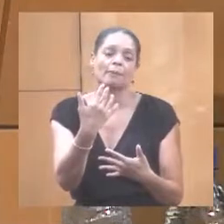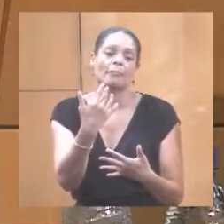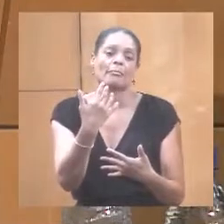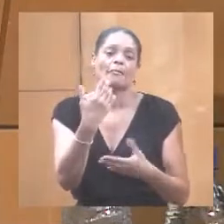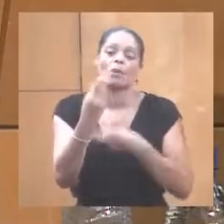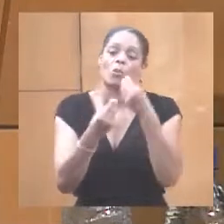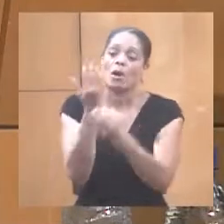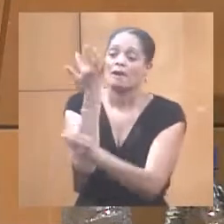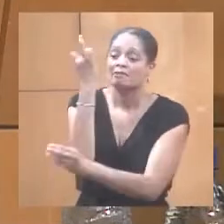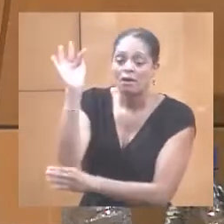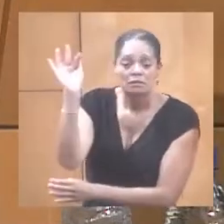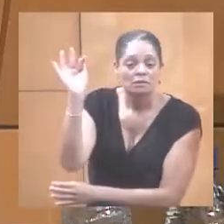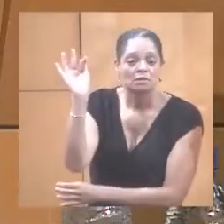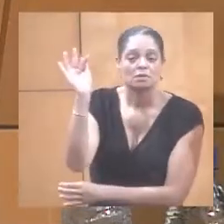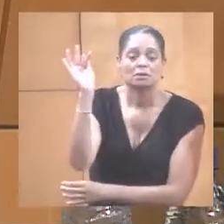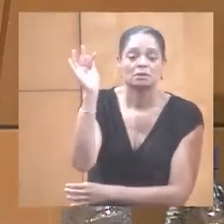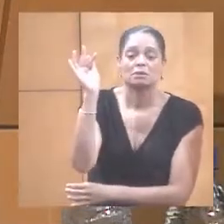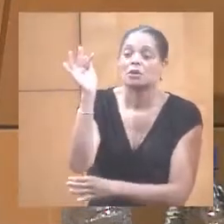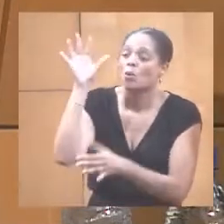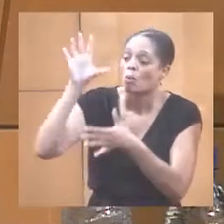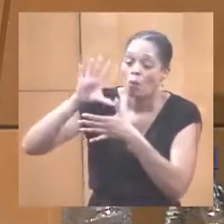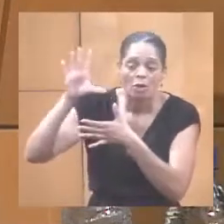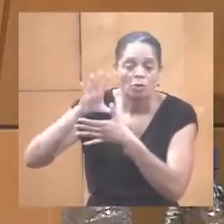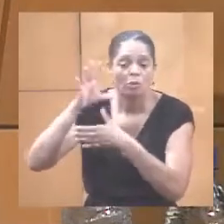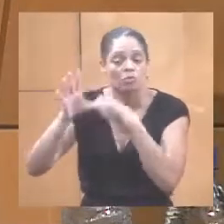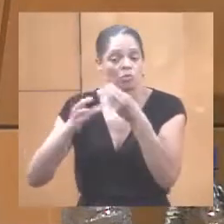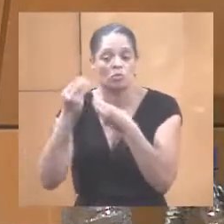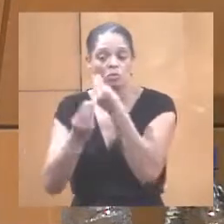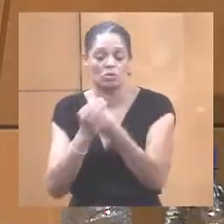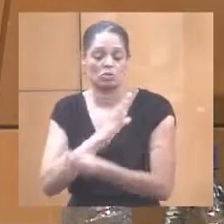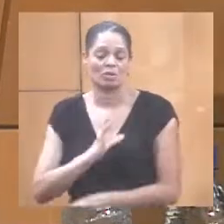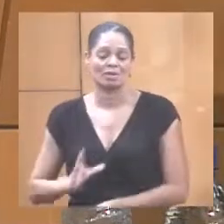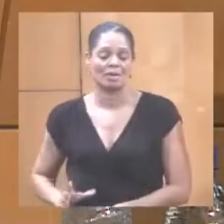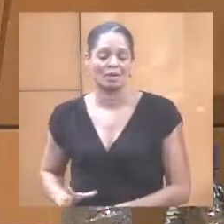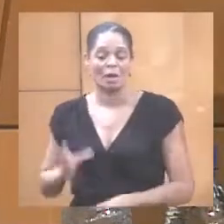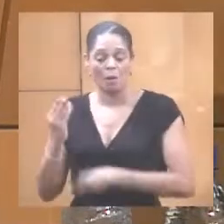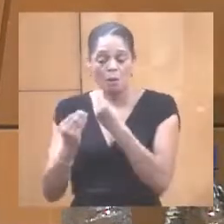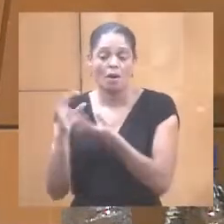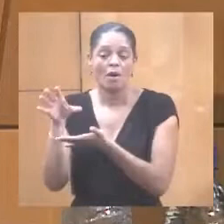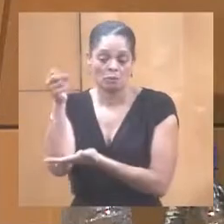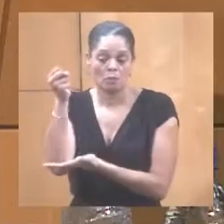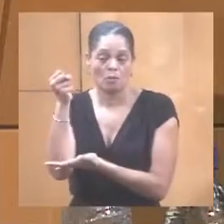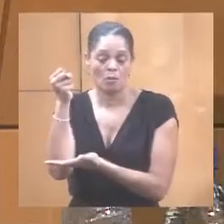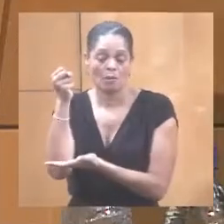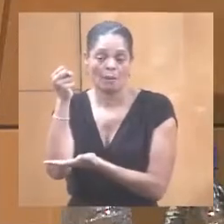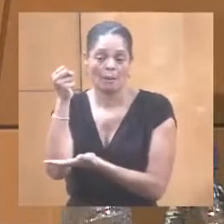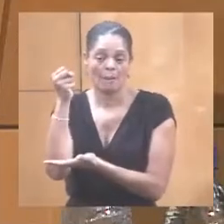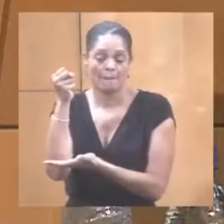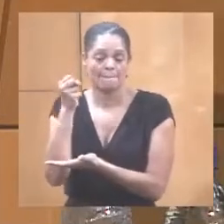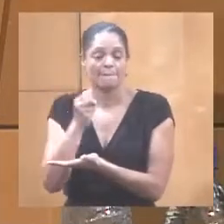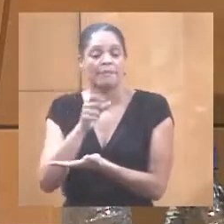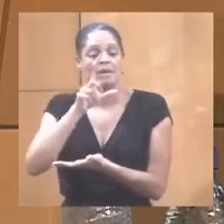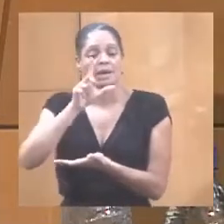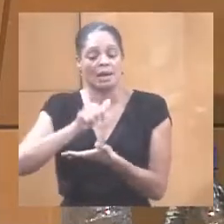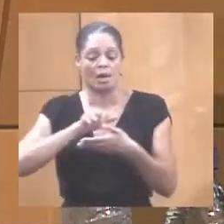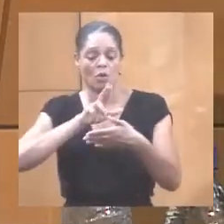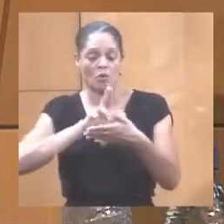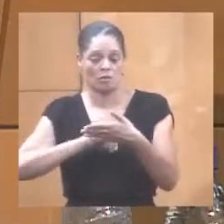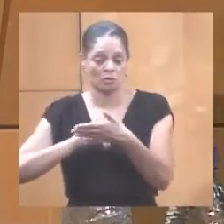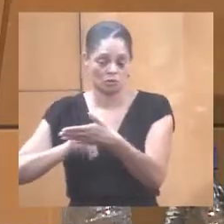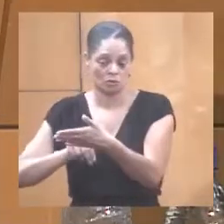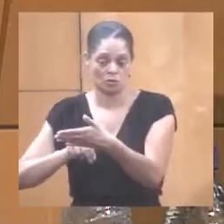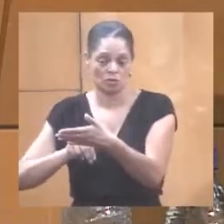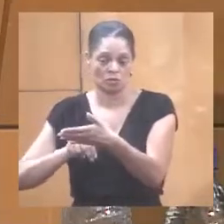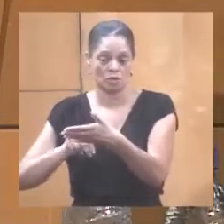en France, en Guadeloupe ou en Guyane, ou voire à la Réunion, nous avons une convention avec